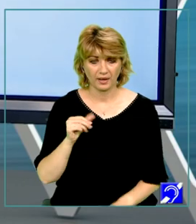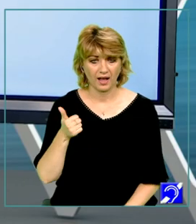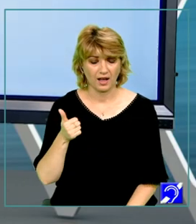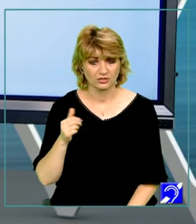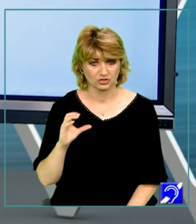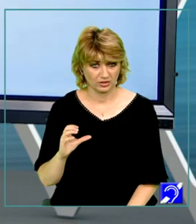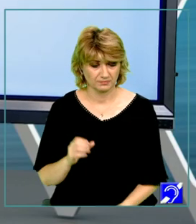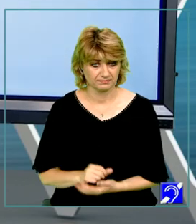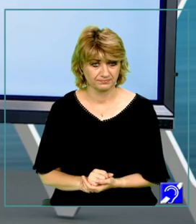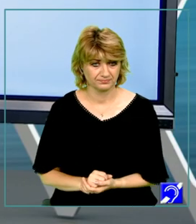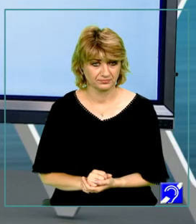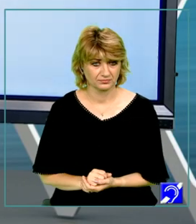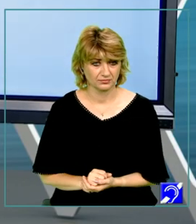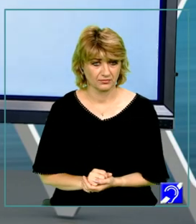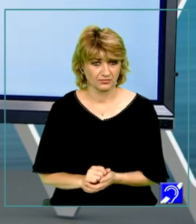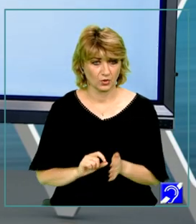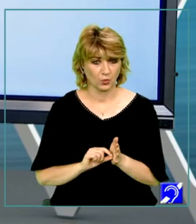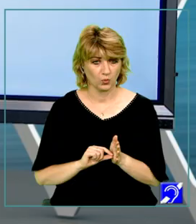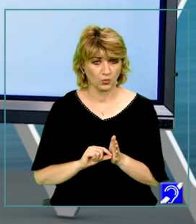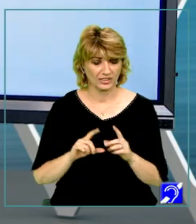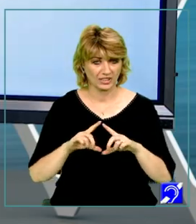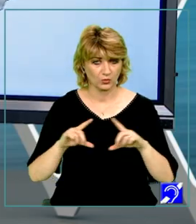Unghiurile BAP